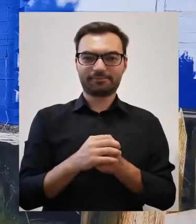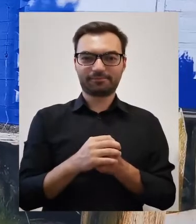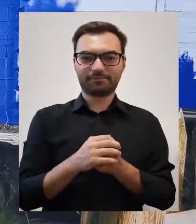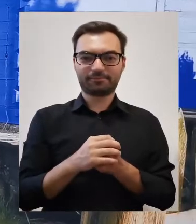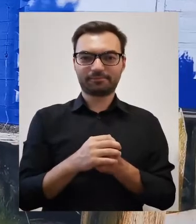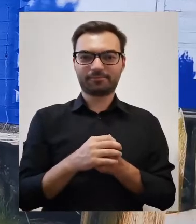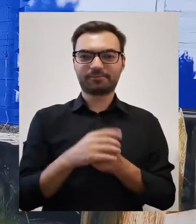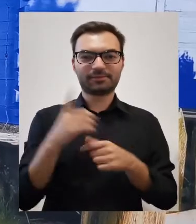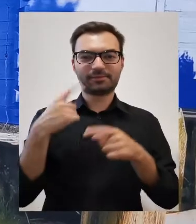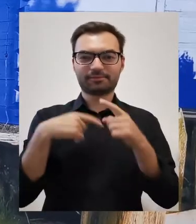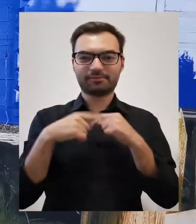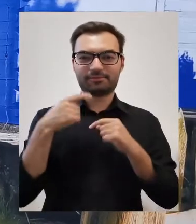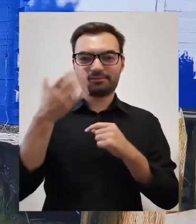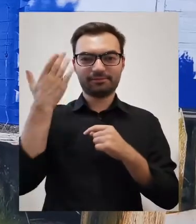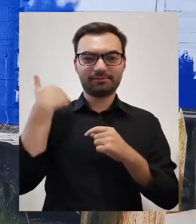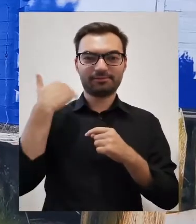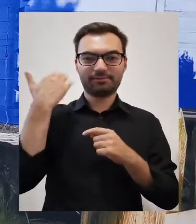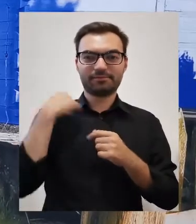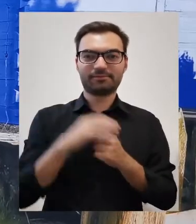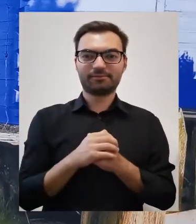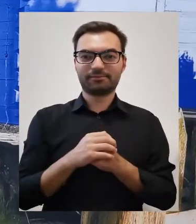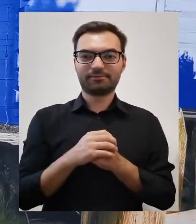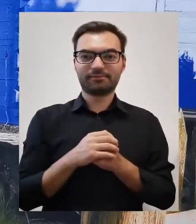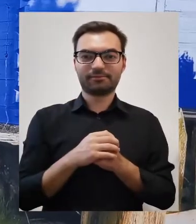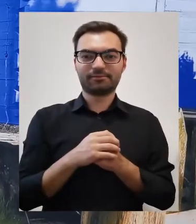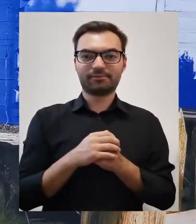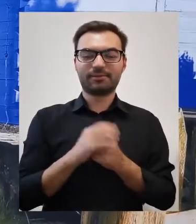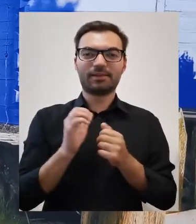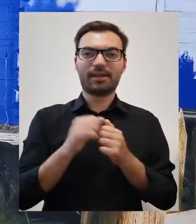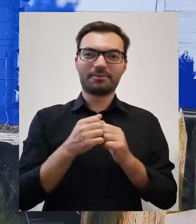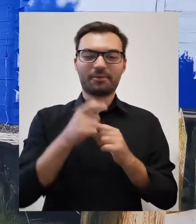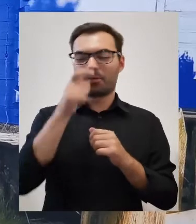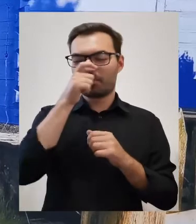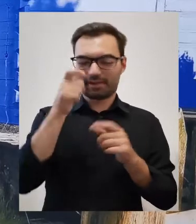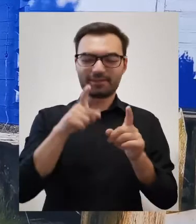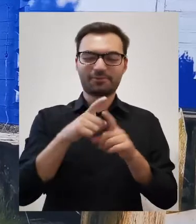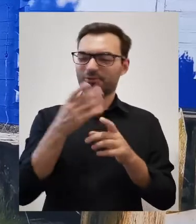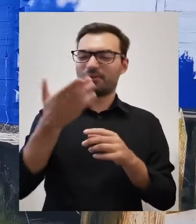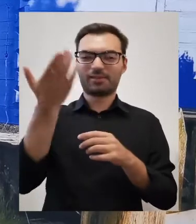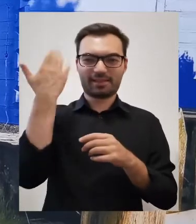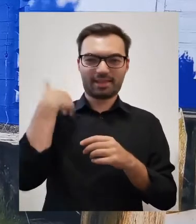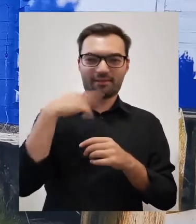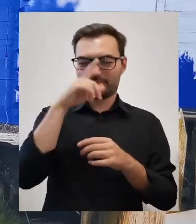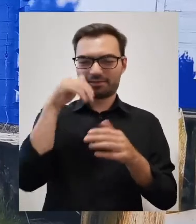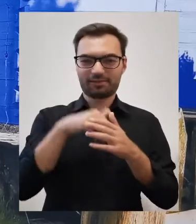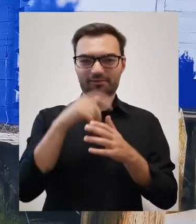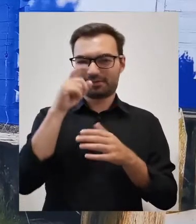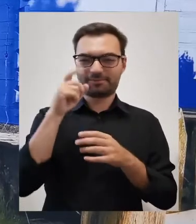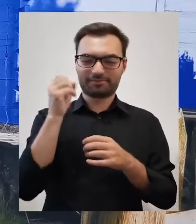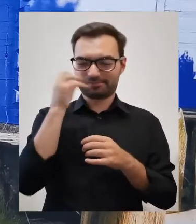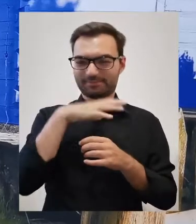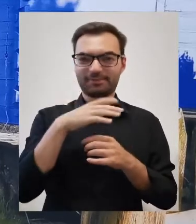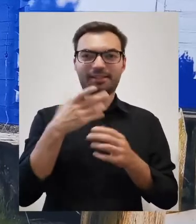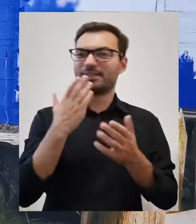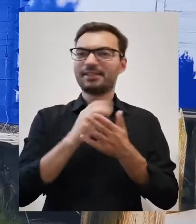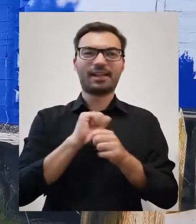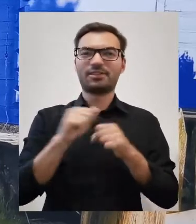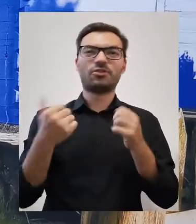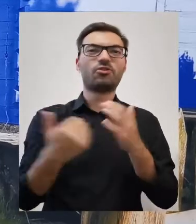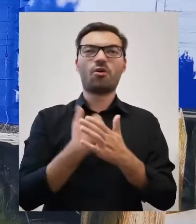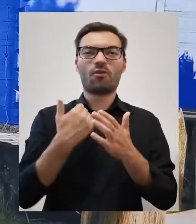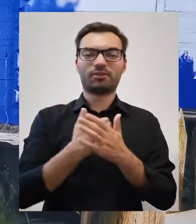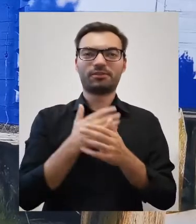niezłą tradycję, przepraszam bardzo za wrażenie kibolstwo. To nie są wcale